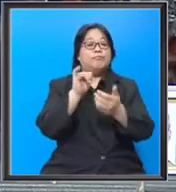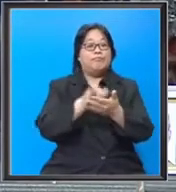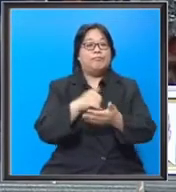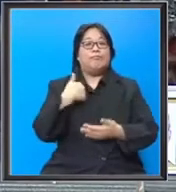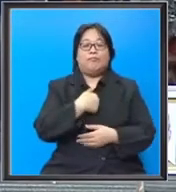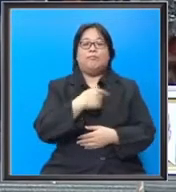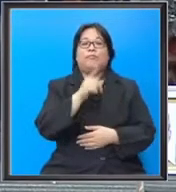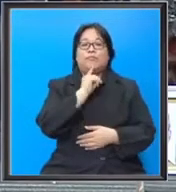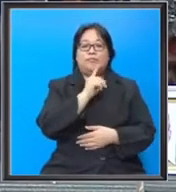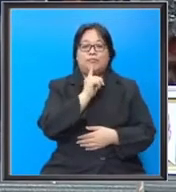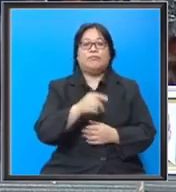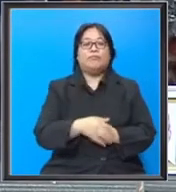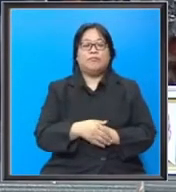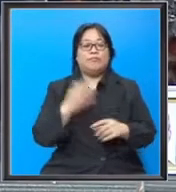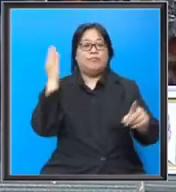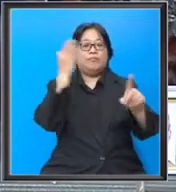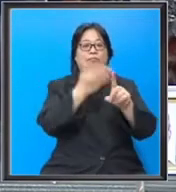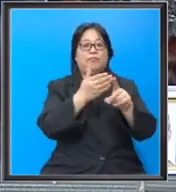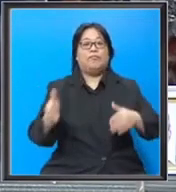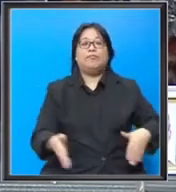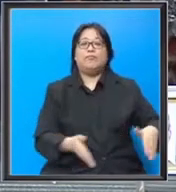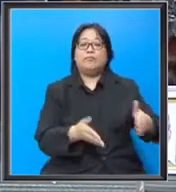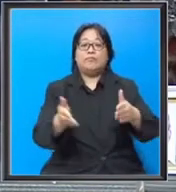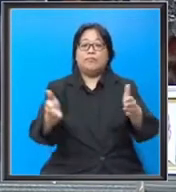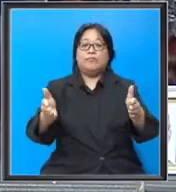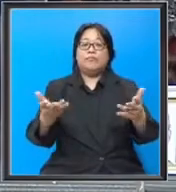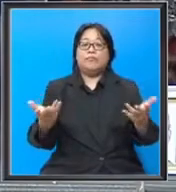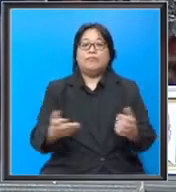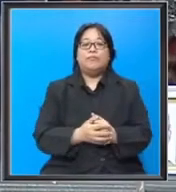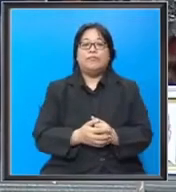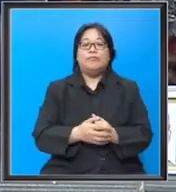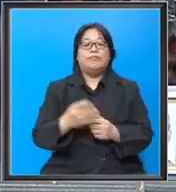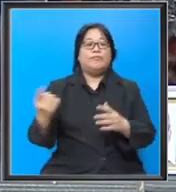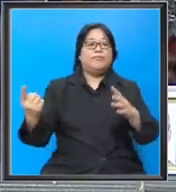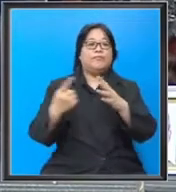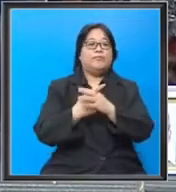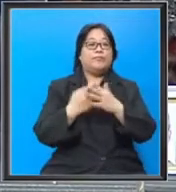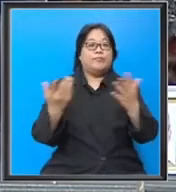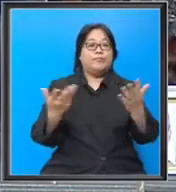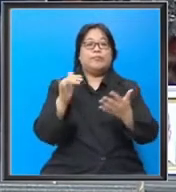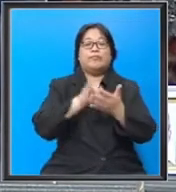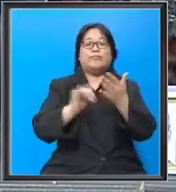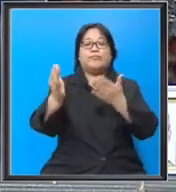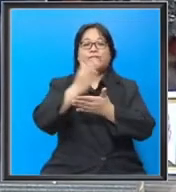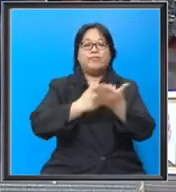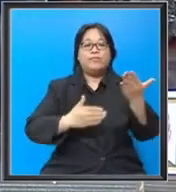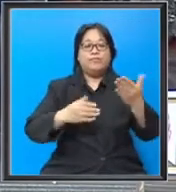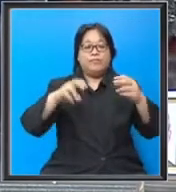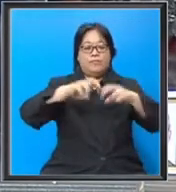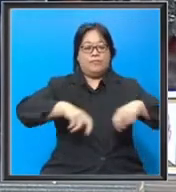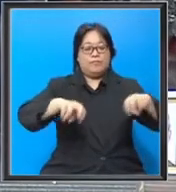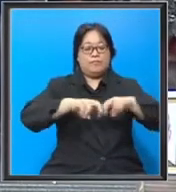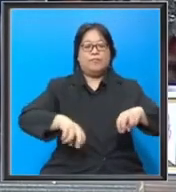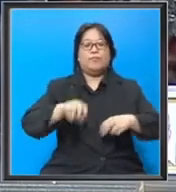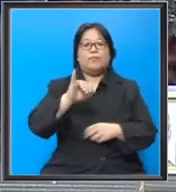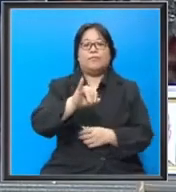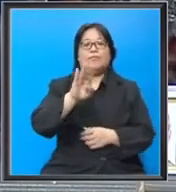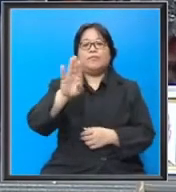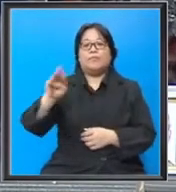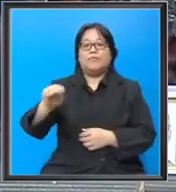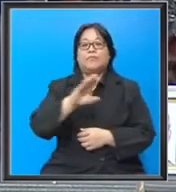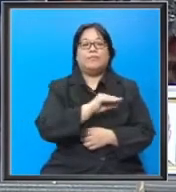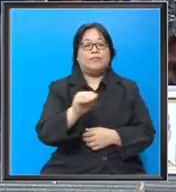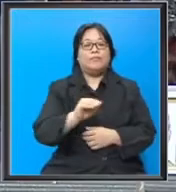kita memang meletakkan sungai yang dibangkit oleh Batang ini sebahagian di antara kajian IRBM